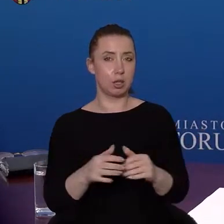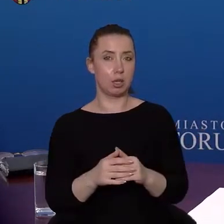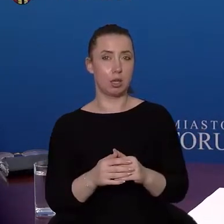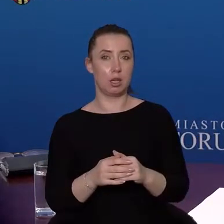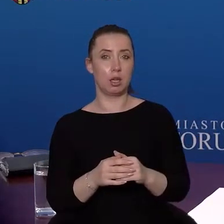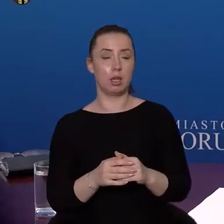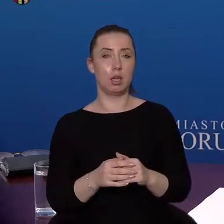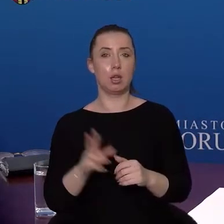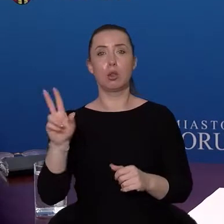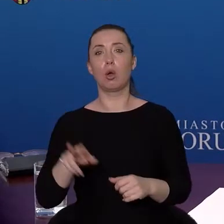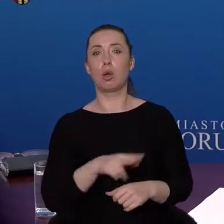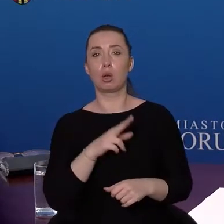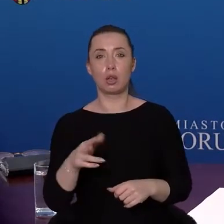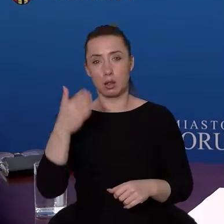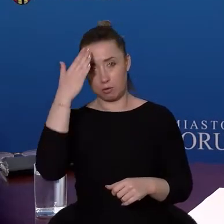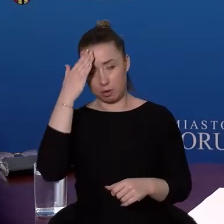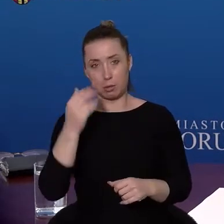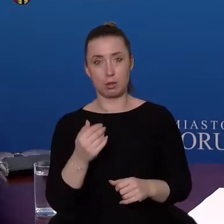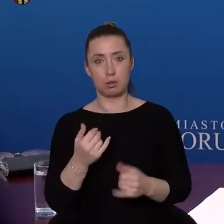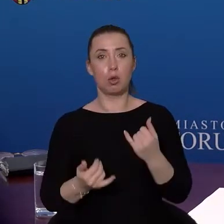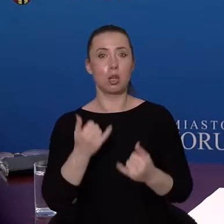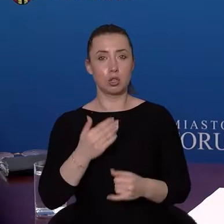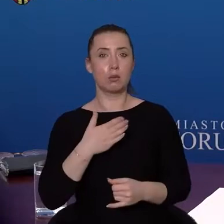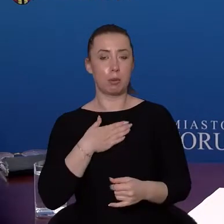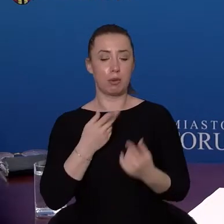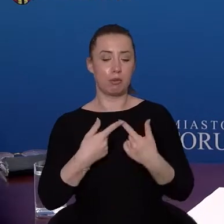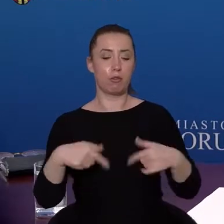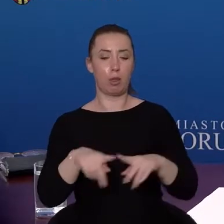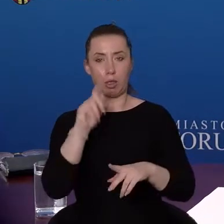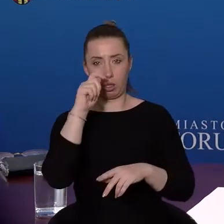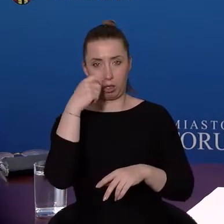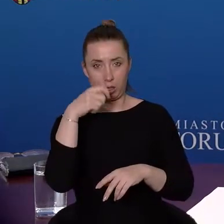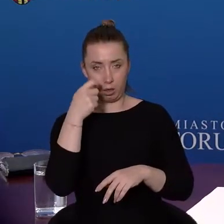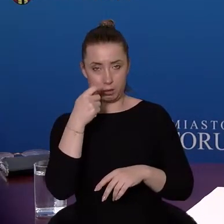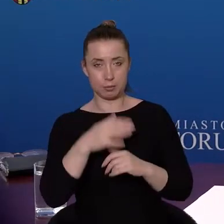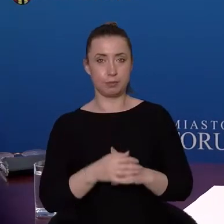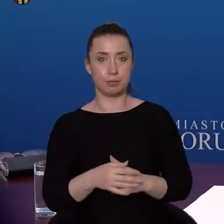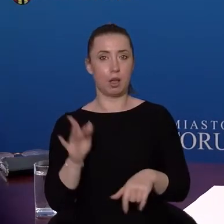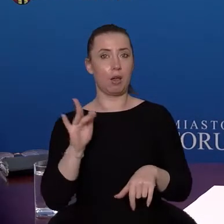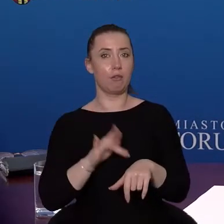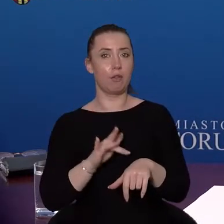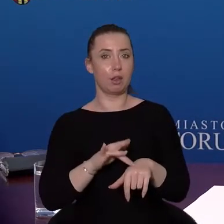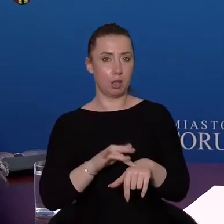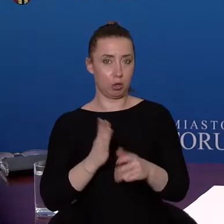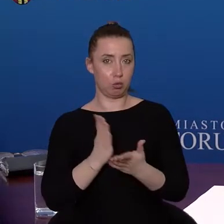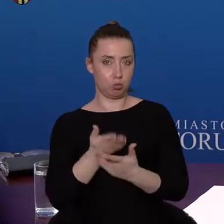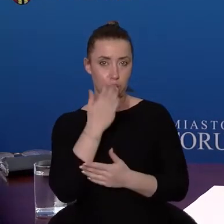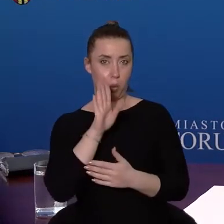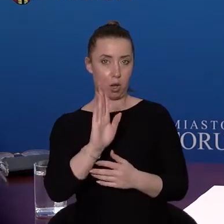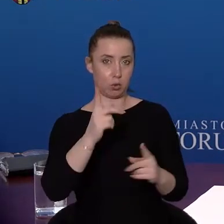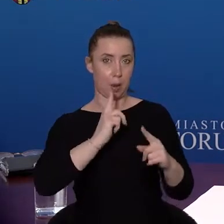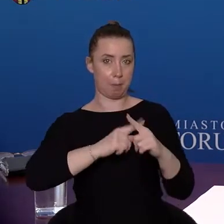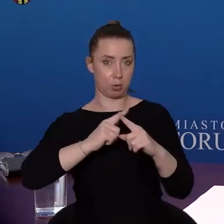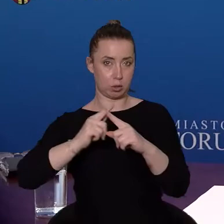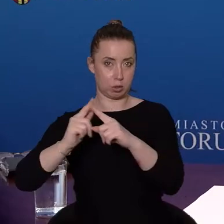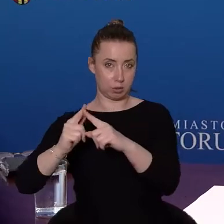zakażeniu w momencie, kiedy dokonane są wymazy i wynik badań potwierdza, czy